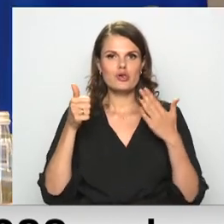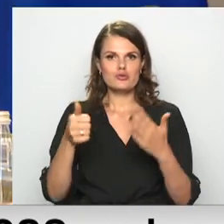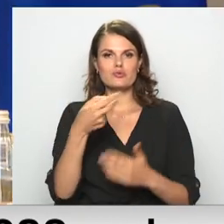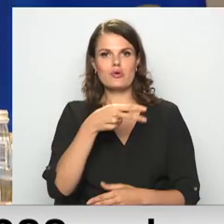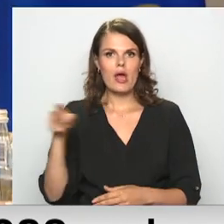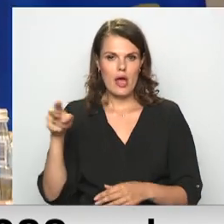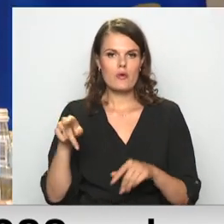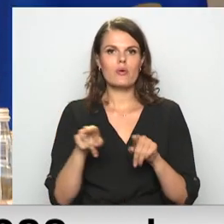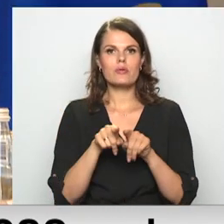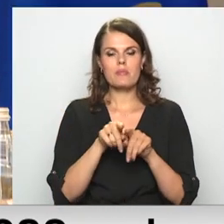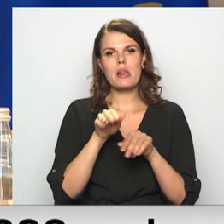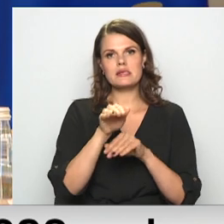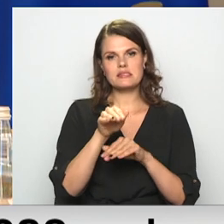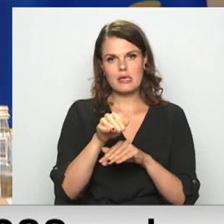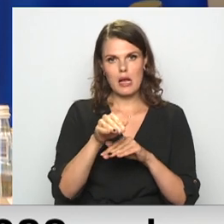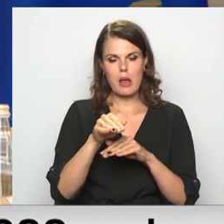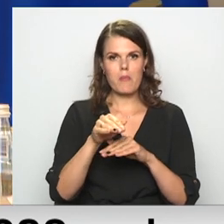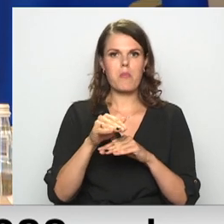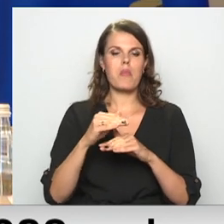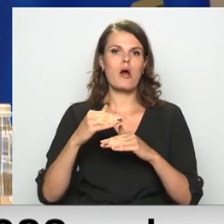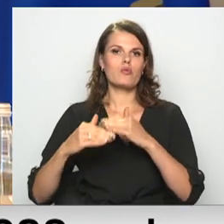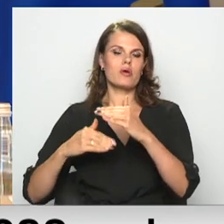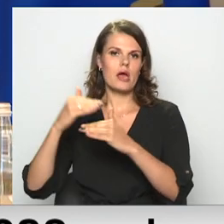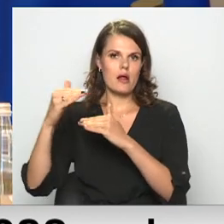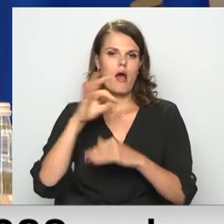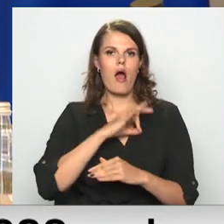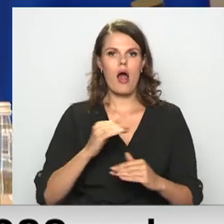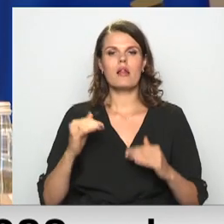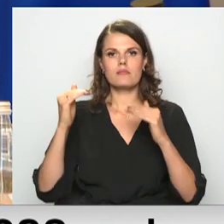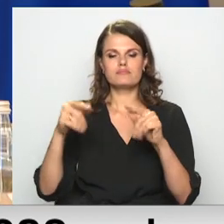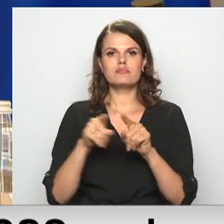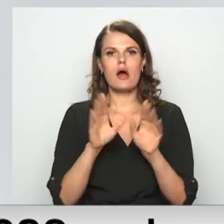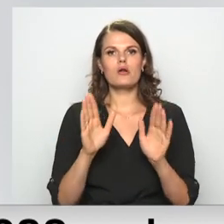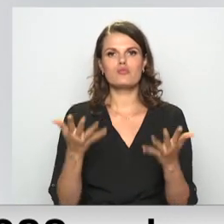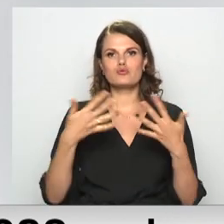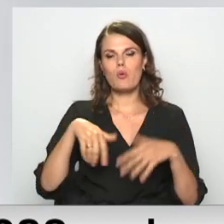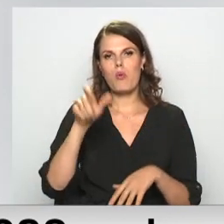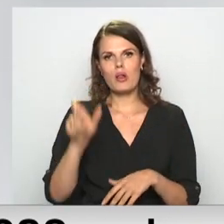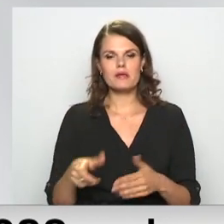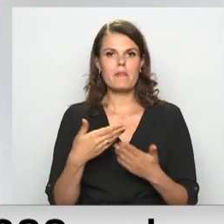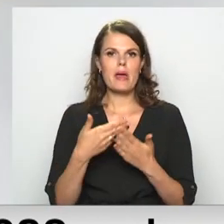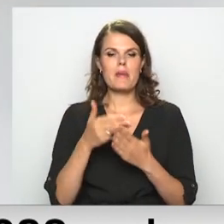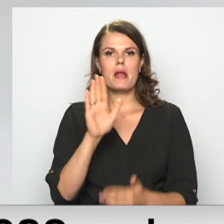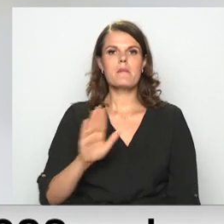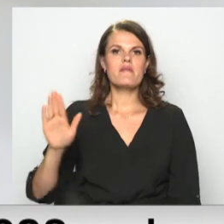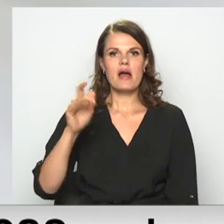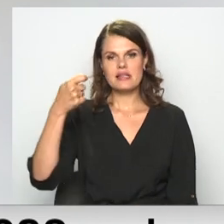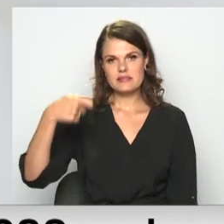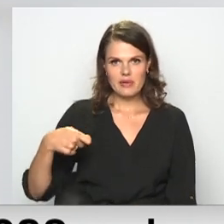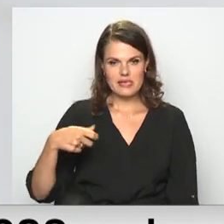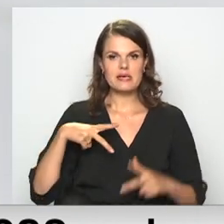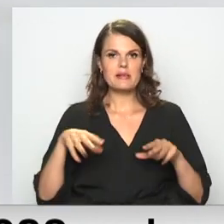hierarhijas saglabāšanai no 2023. gadu algas celsies arī politiķiem. Piemēram, valsts prezidentam, premjeram un saimas